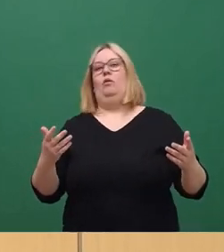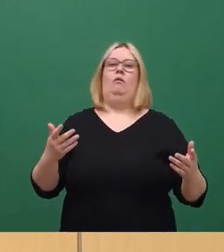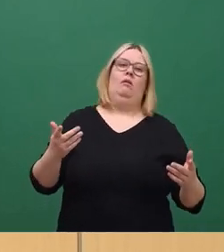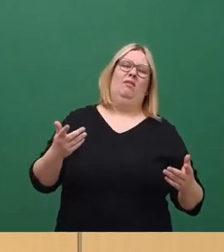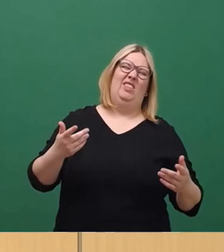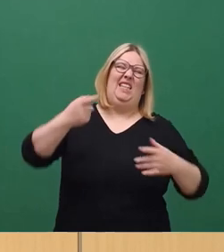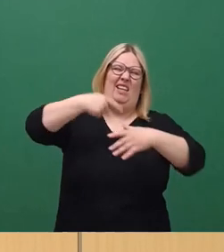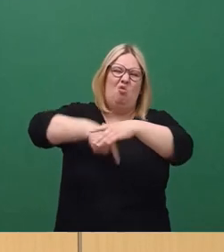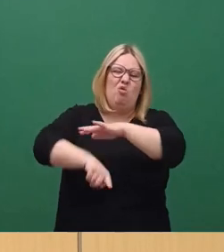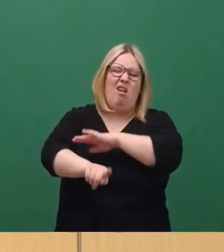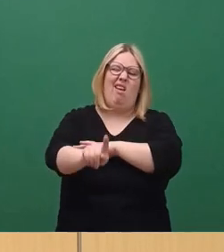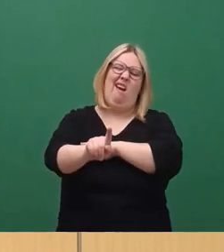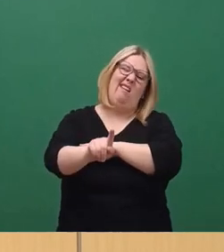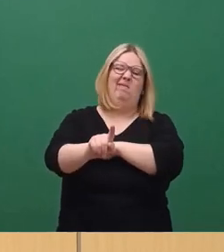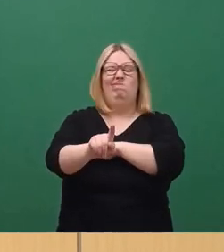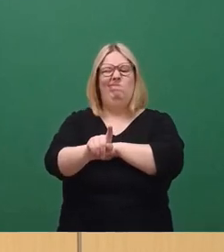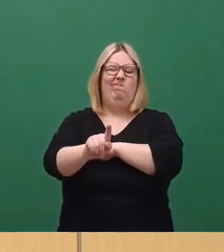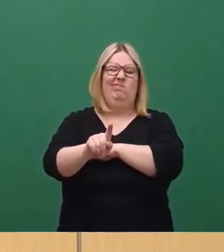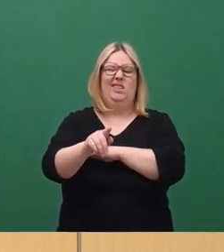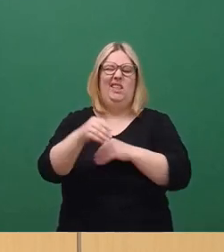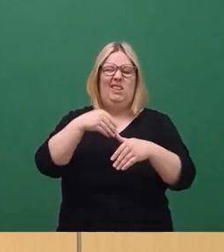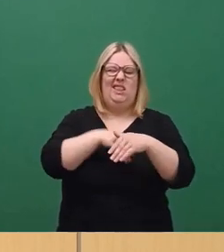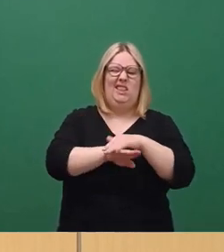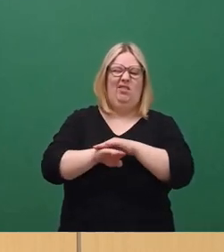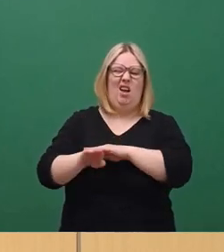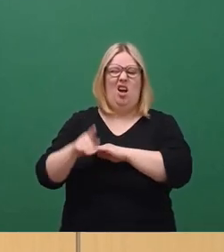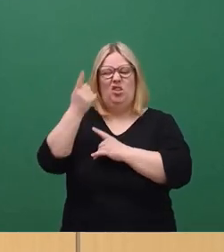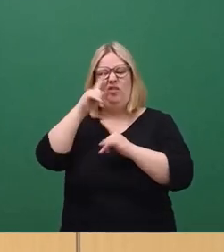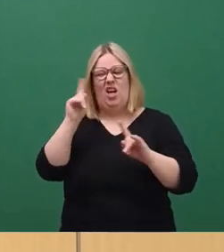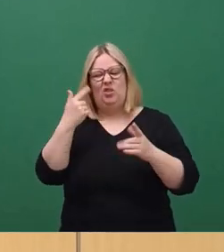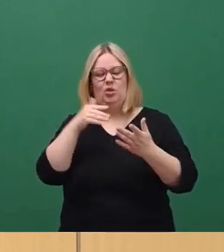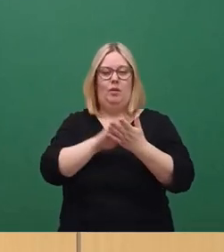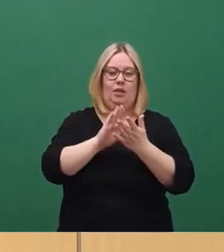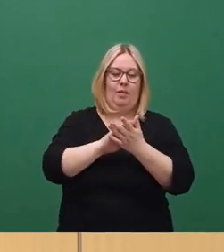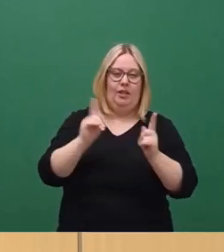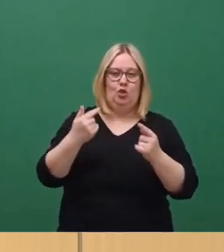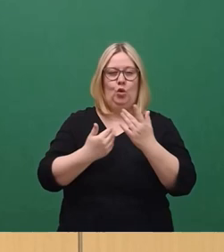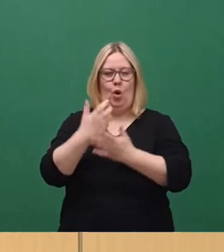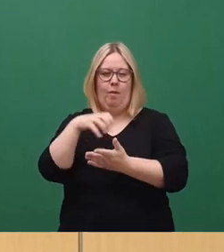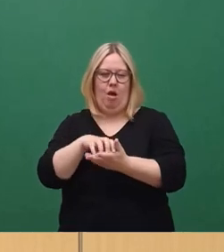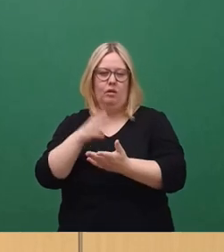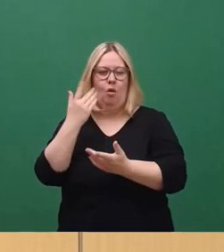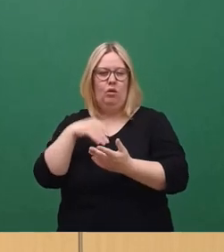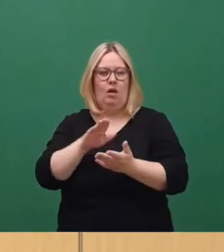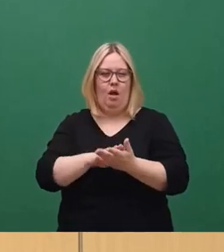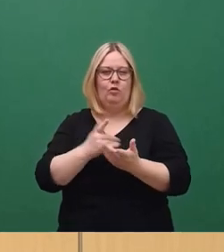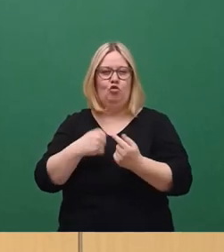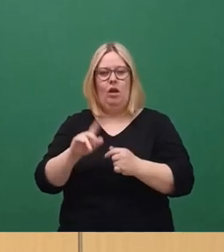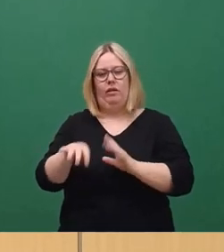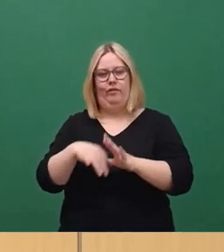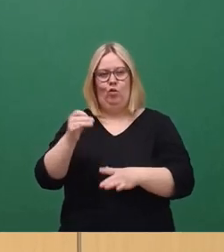teuer ist, vielleicht aber mit einer Tiefgarage dann doch irgendwie funktionieren kann. Am Neumarkt hat es ja irgendwie funktioniert, da hat sich ja jemand gefunden,